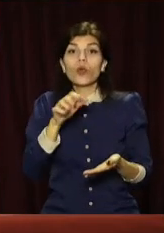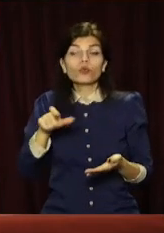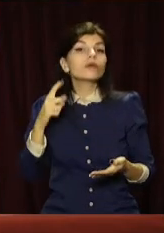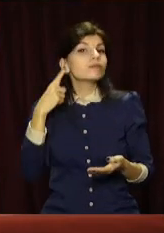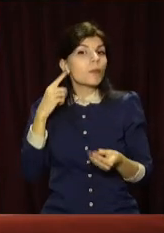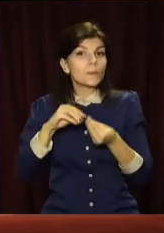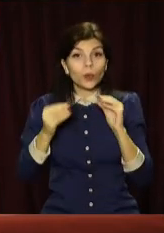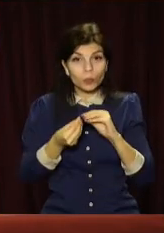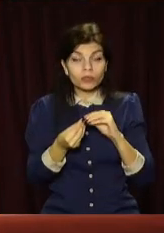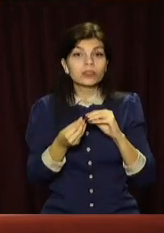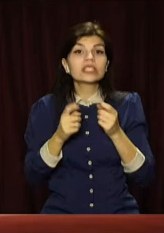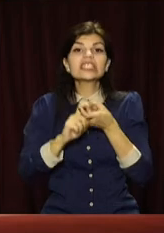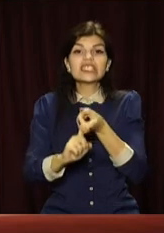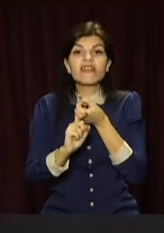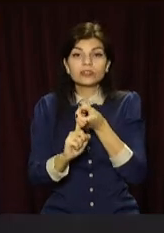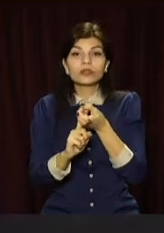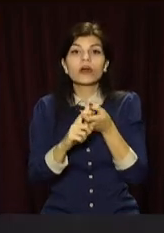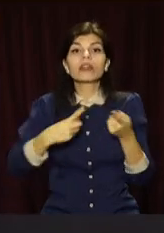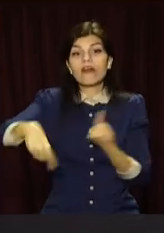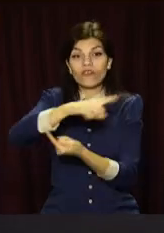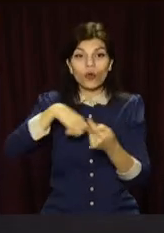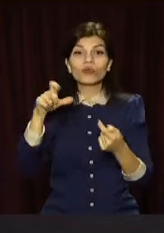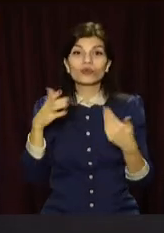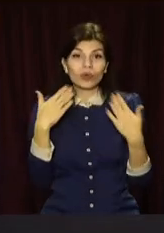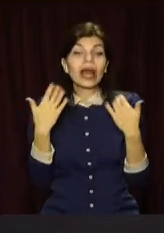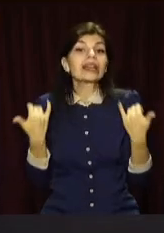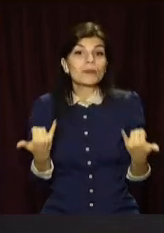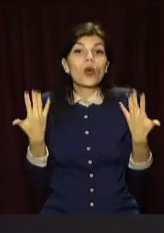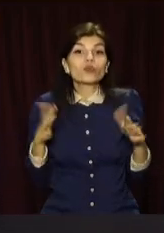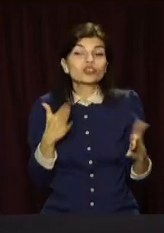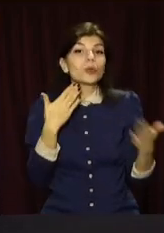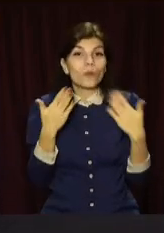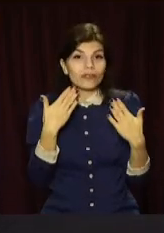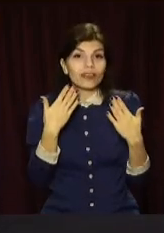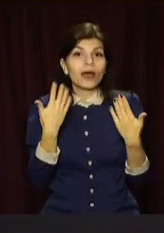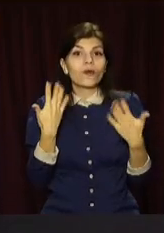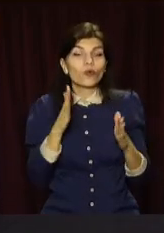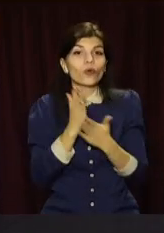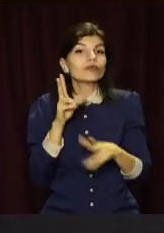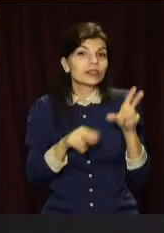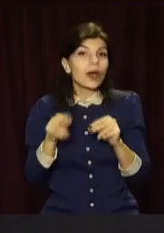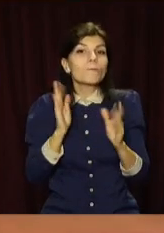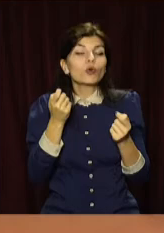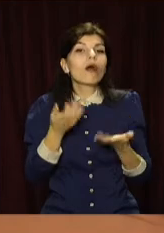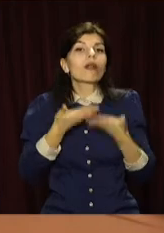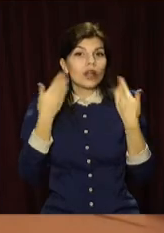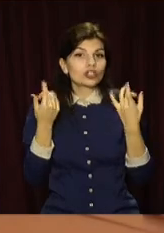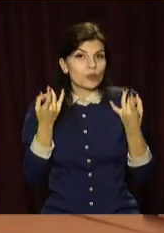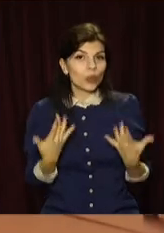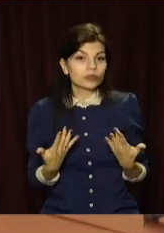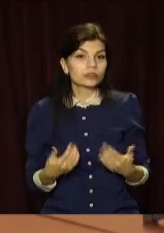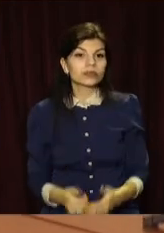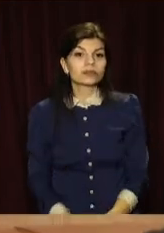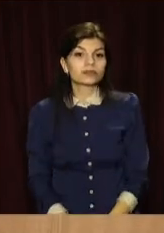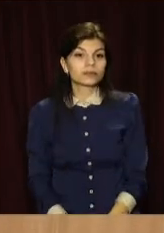вадами слуху. Зв'язок між собою та навколишнім світом. Тепер же спілкуватися, мають надію, буде набагато простіше.